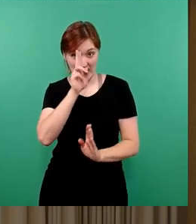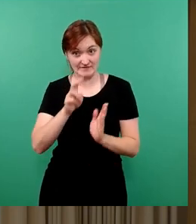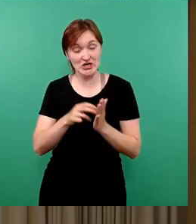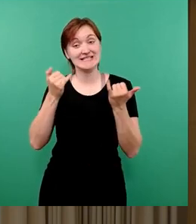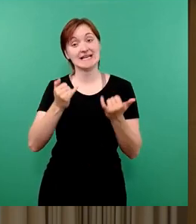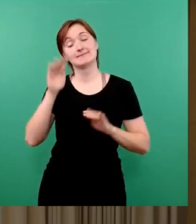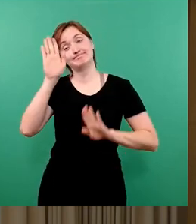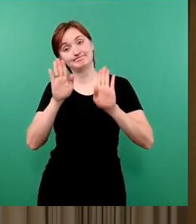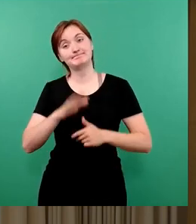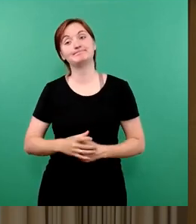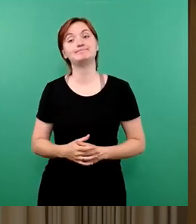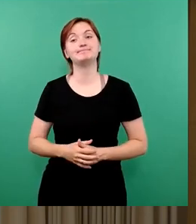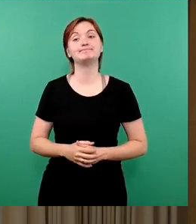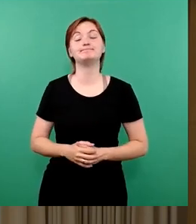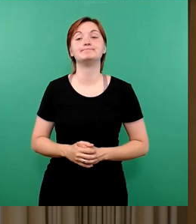jetzt um das Stimmzeichen.